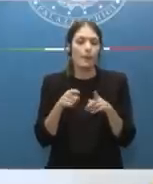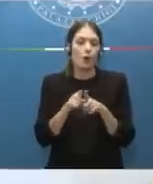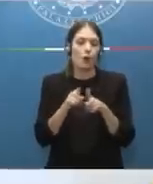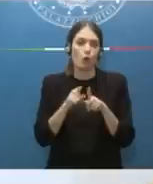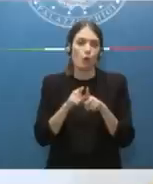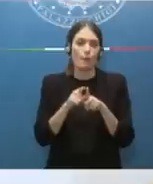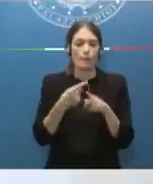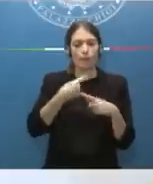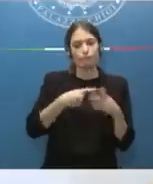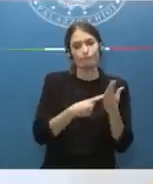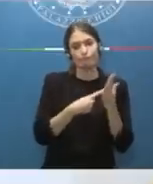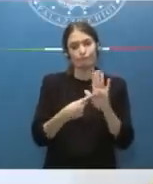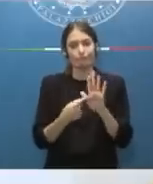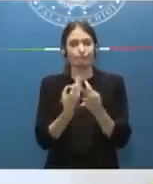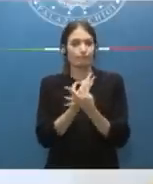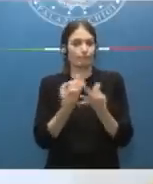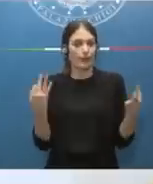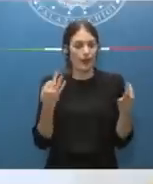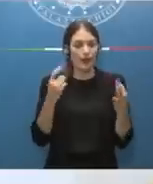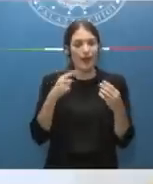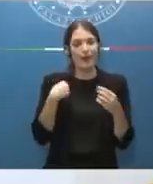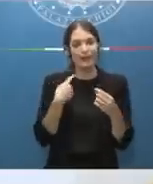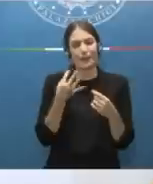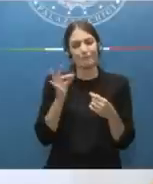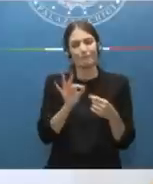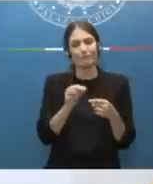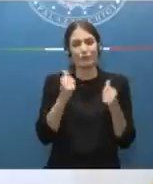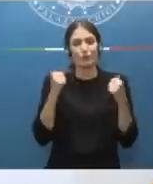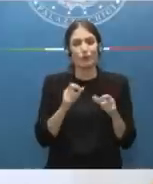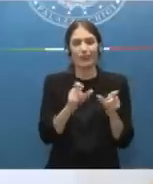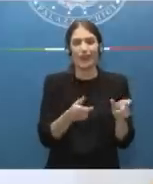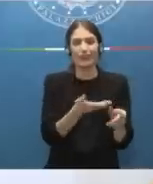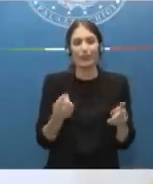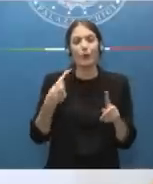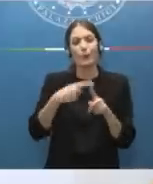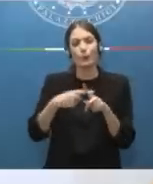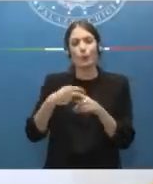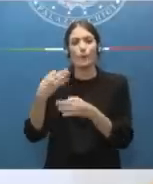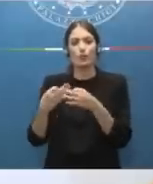visita nei confronti anche dei cittadini e, vorrei dire, della stessa magistratura.